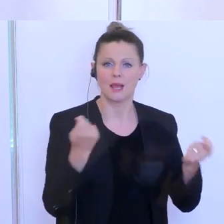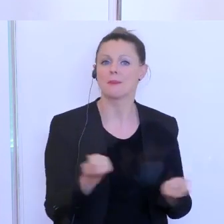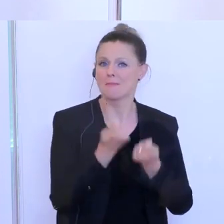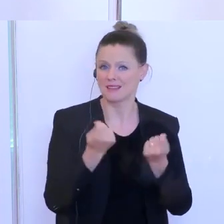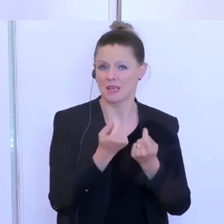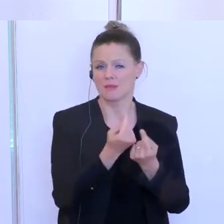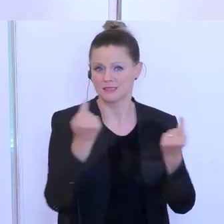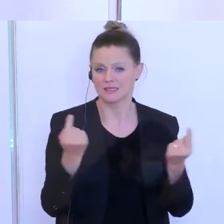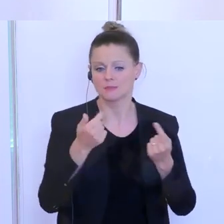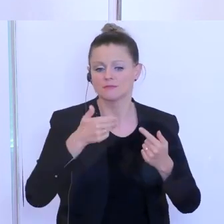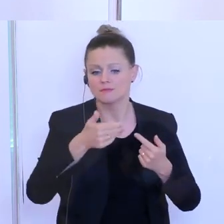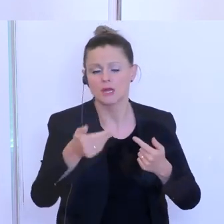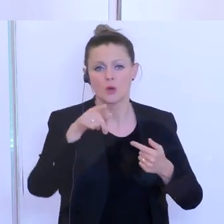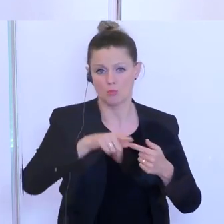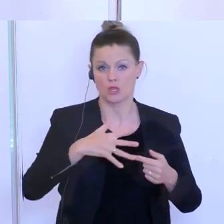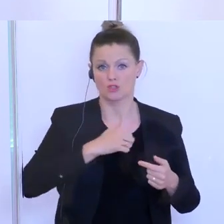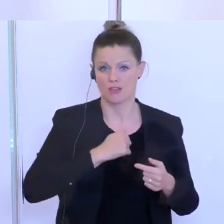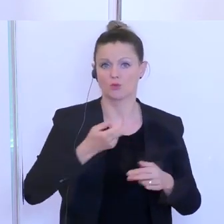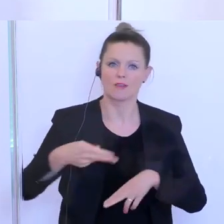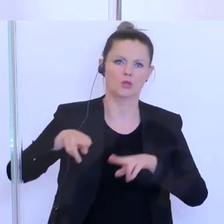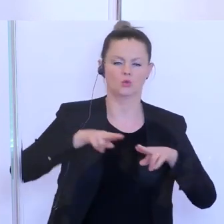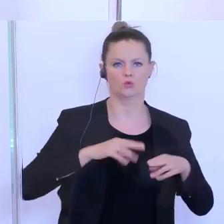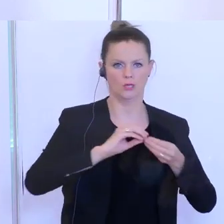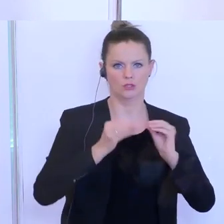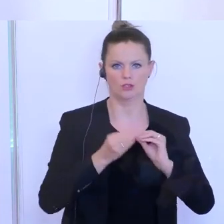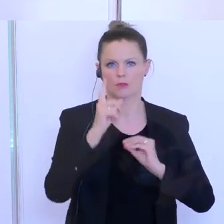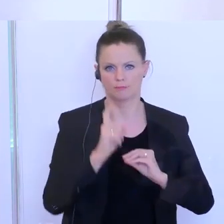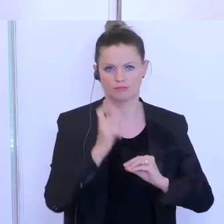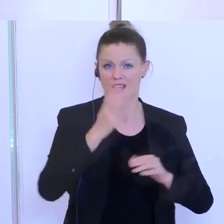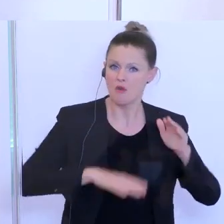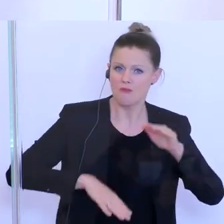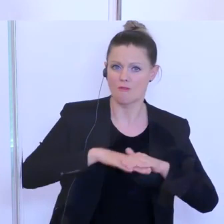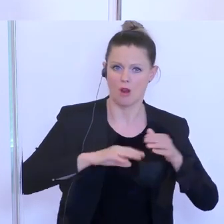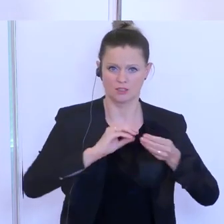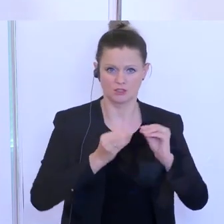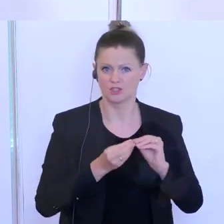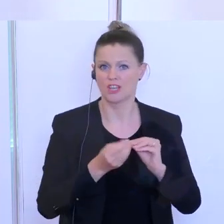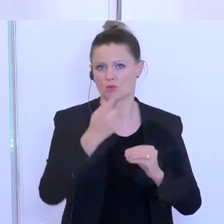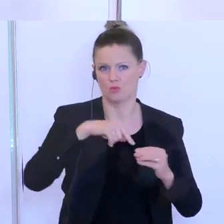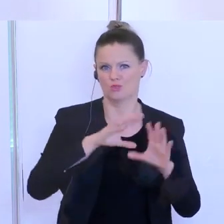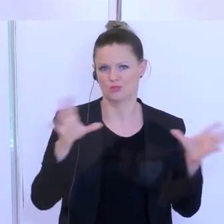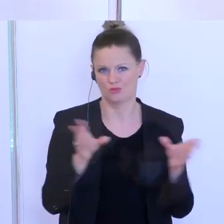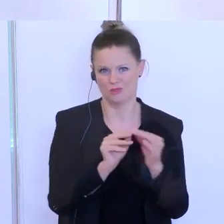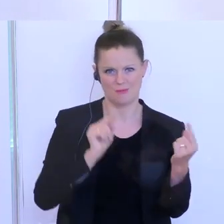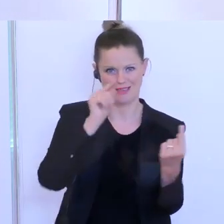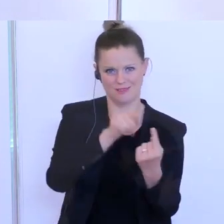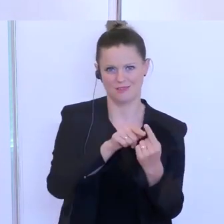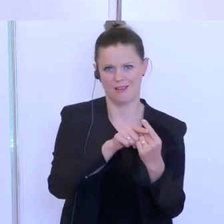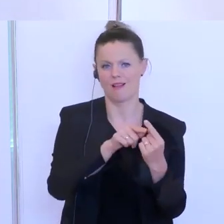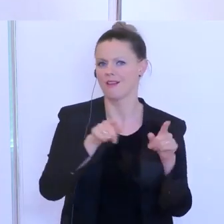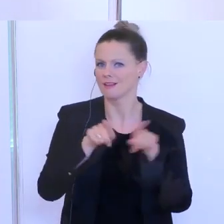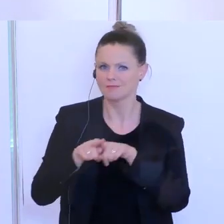über die nächsten Monate kommen, um dann wieder ins volle Geschäft zu kommen. das, ins volle Geschäft zu kommen, ist unser gemeinsames Ziel, weil das bedeutet auch wieder